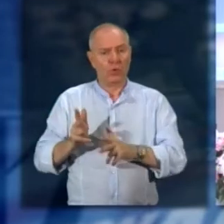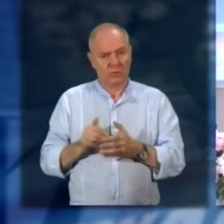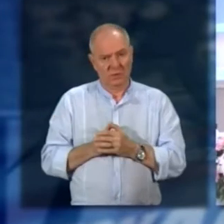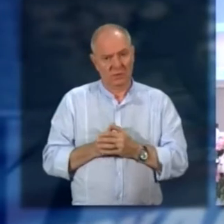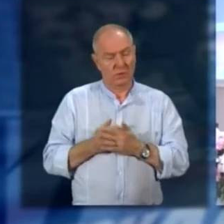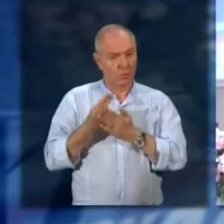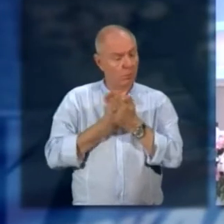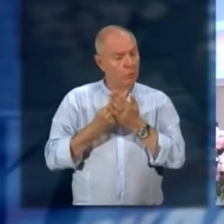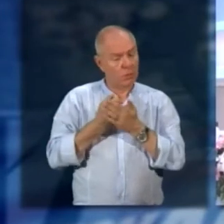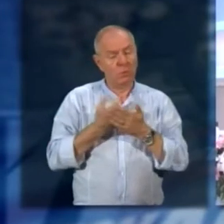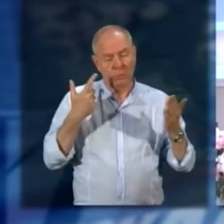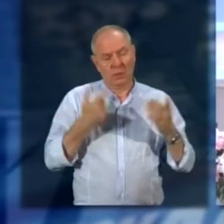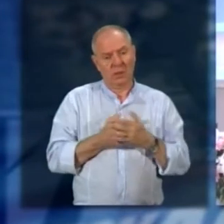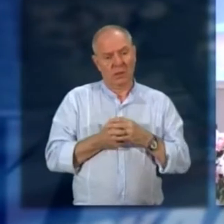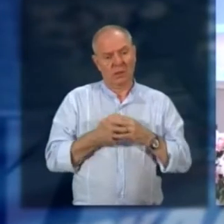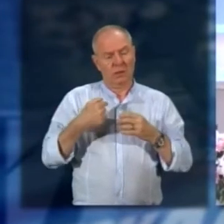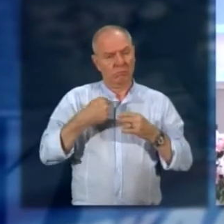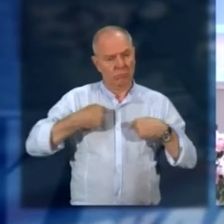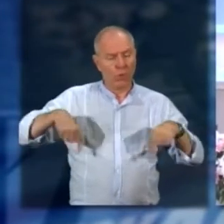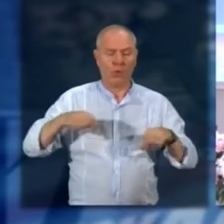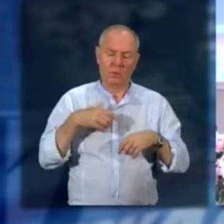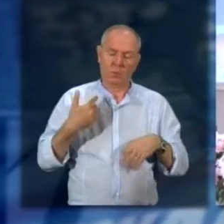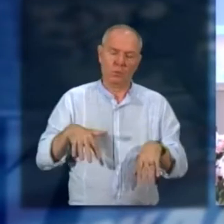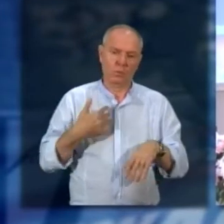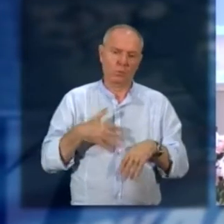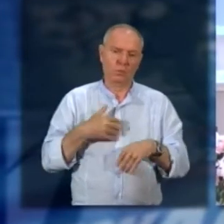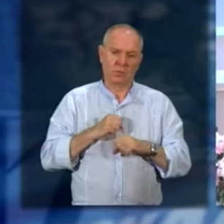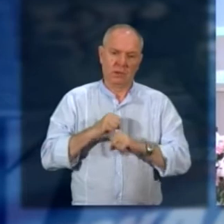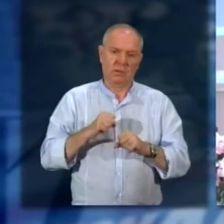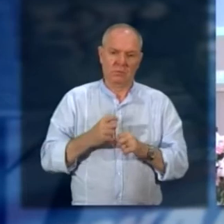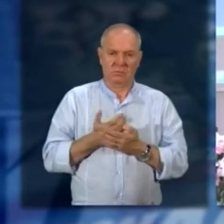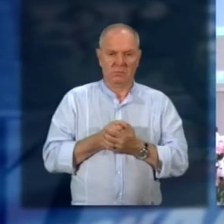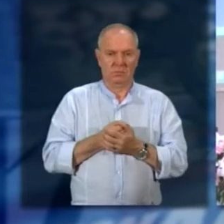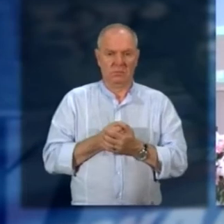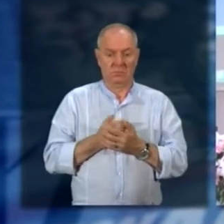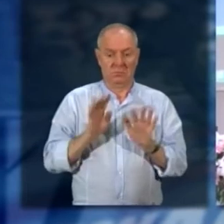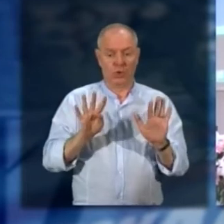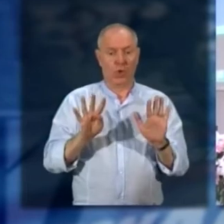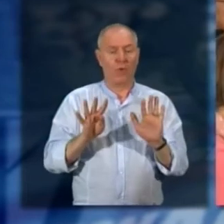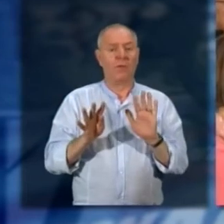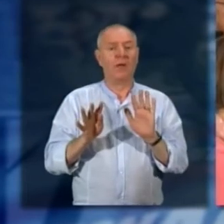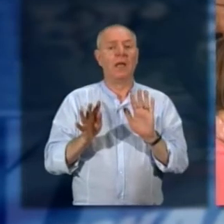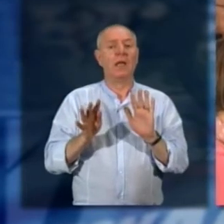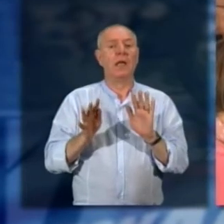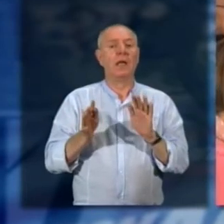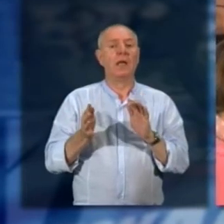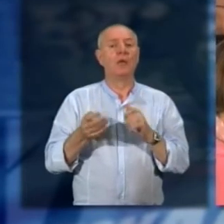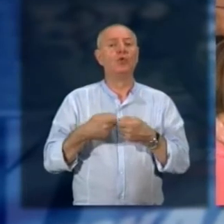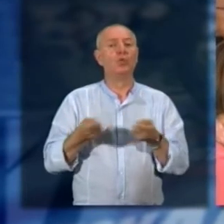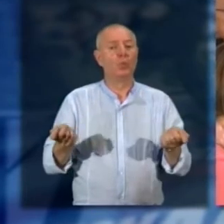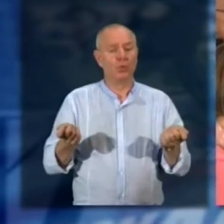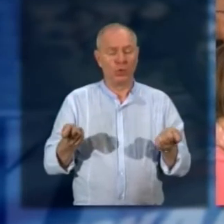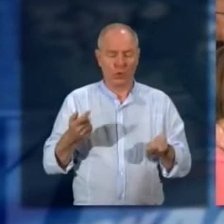progetto molto importante in cui noi abbiamo creduto molto. La casa di riposo verrà inaugurata il 9 giugno con enorme